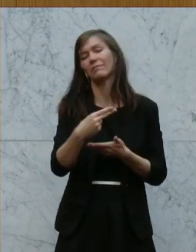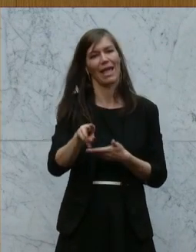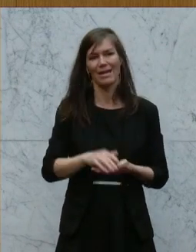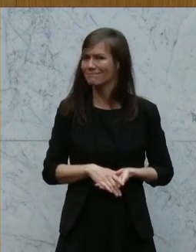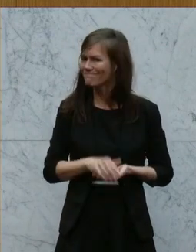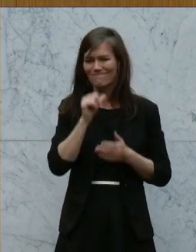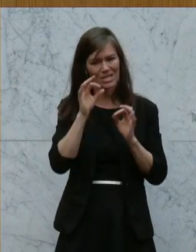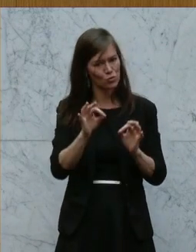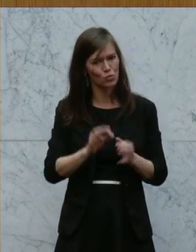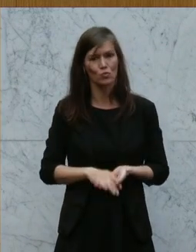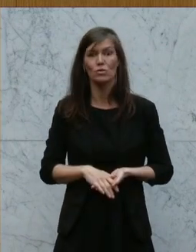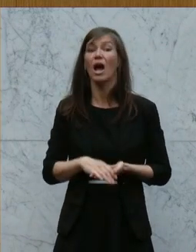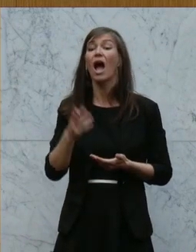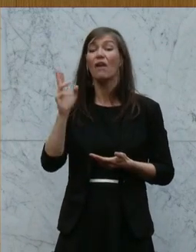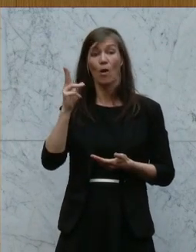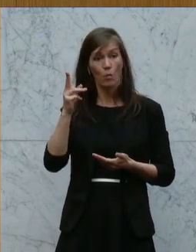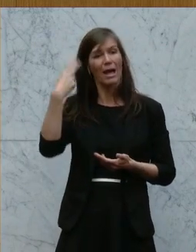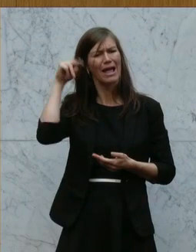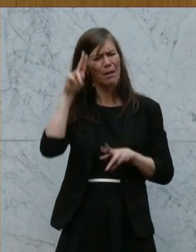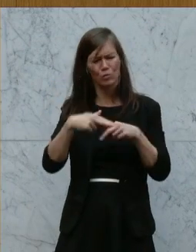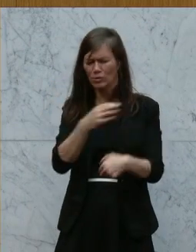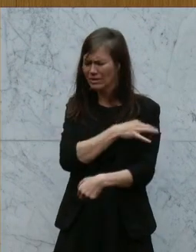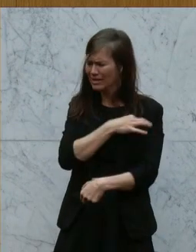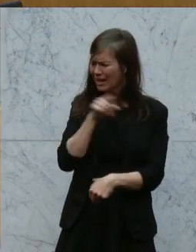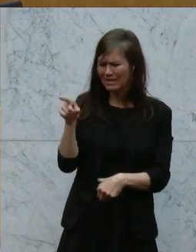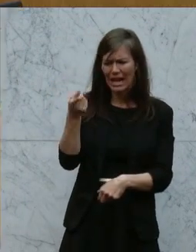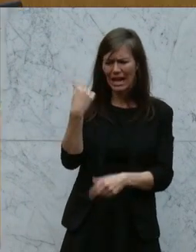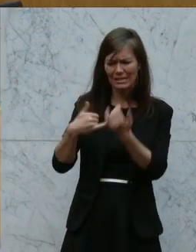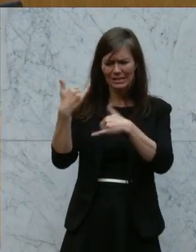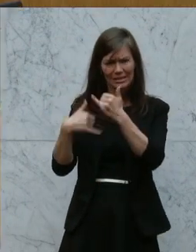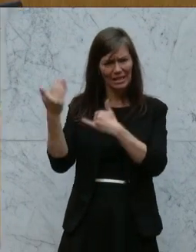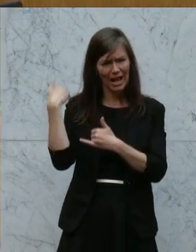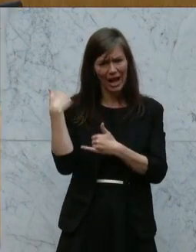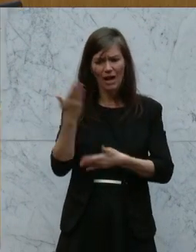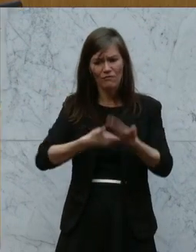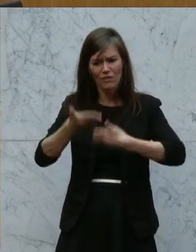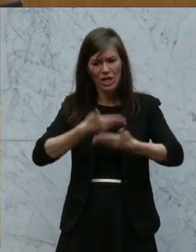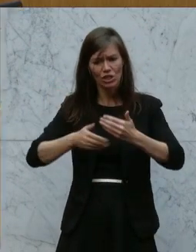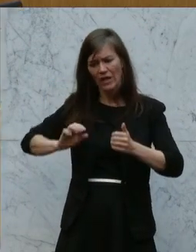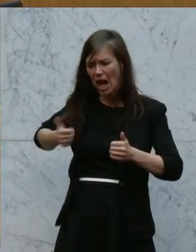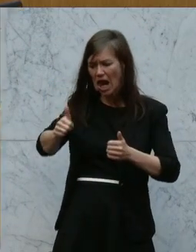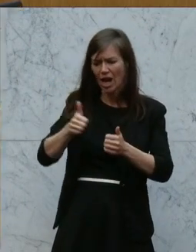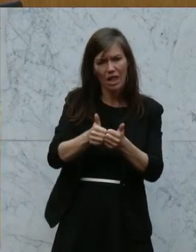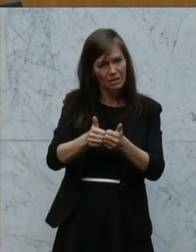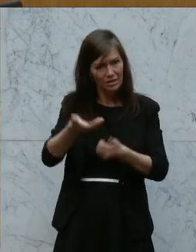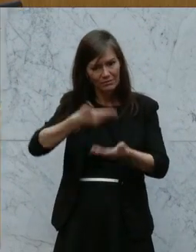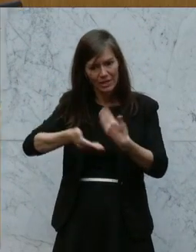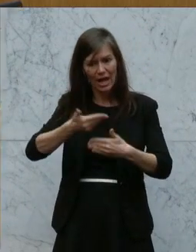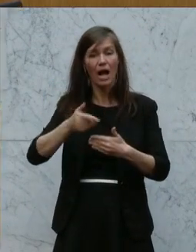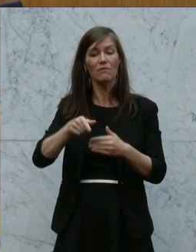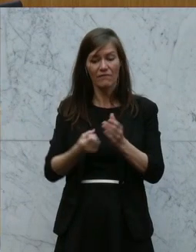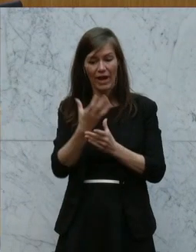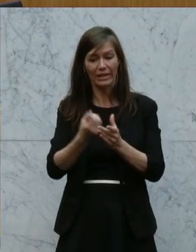erfreulich, aber nicht überraschend ist, dass letztes Jahr eine Art Aufholjagd in der Wirtschaft stattgefunden hat und letztes Jahr das Wachstum